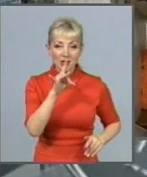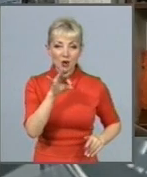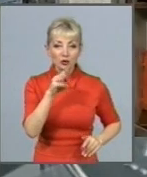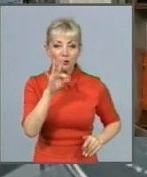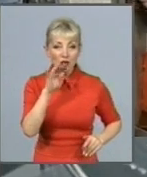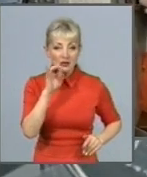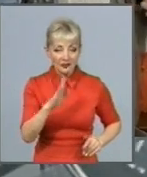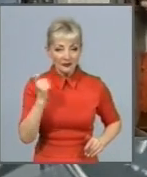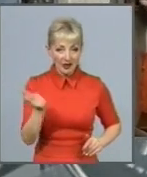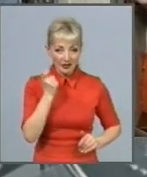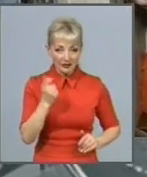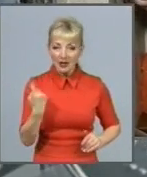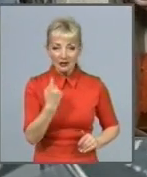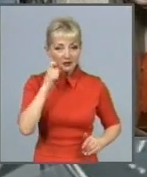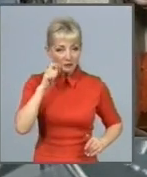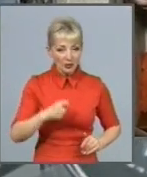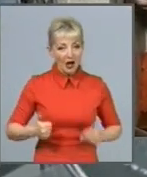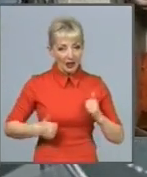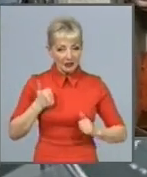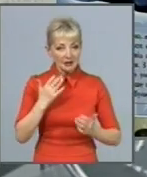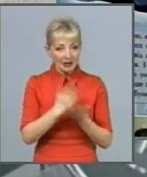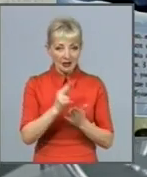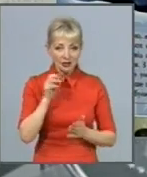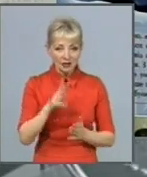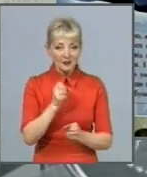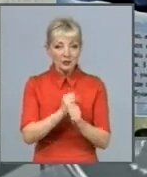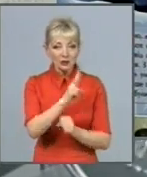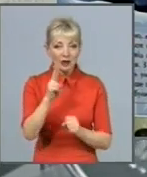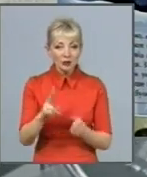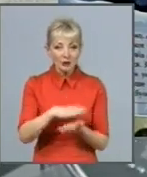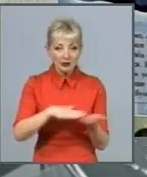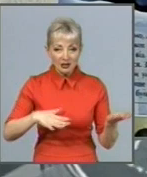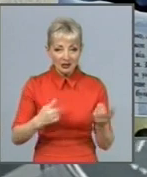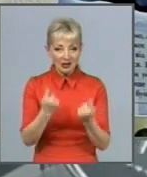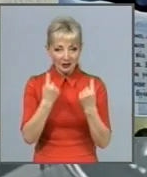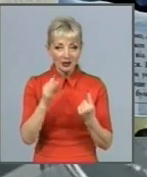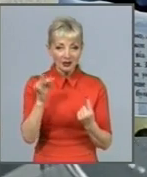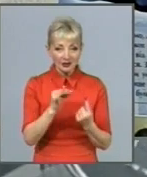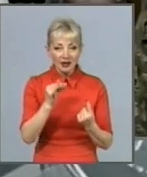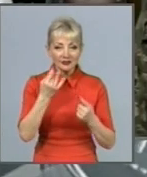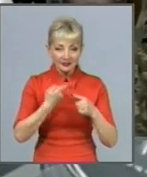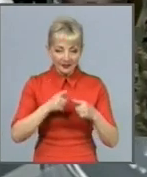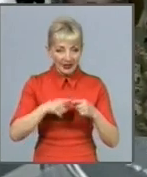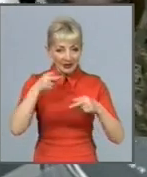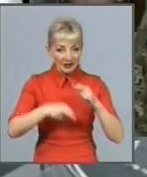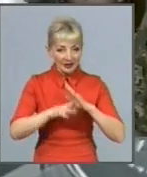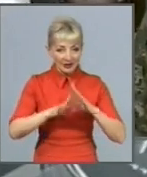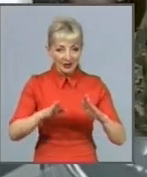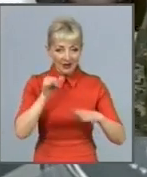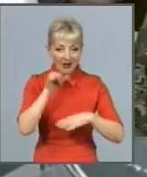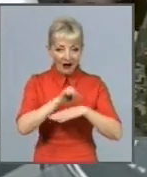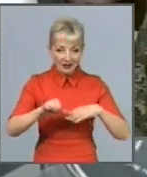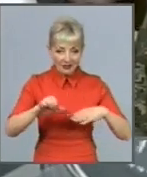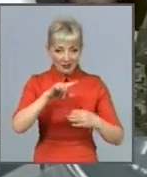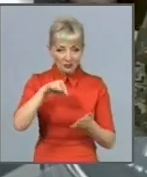Бо пишатися є чим. Робота, яку ведуть, грандіозна, і вона не обмежується кордонами міста. Досвід миротворців